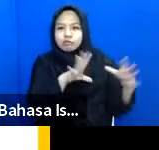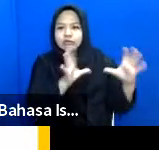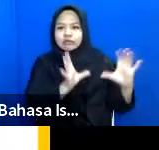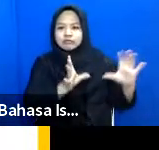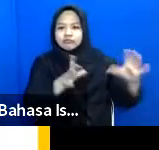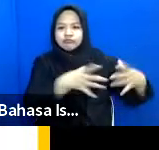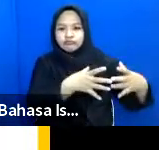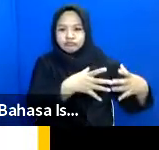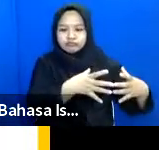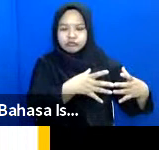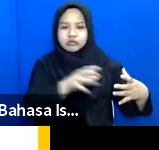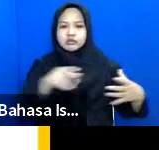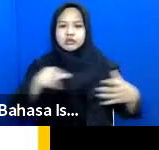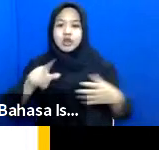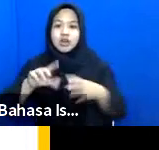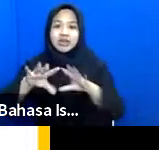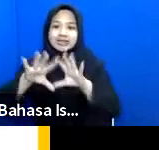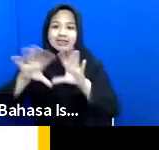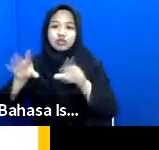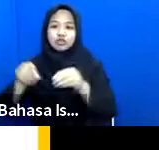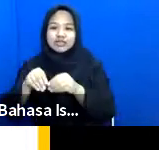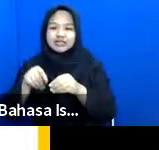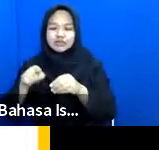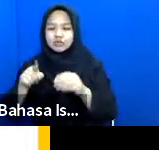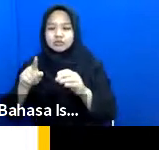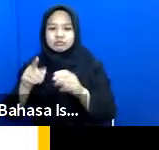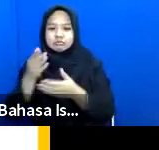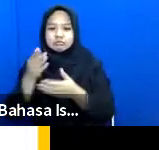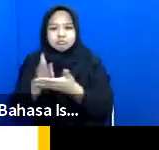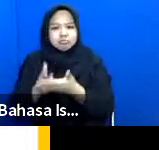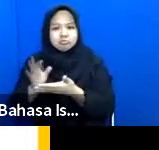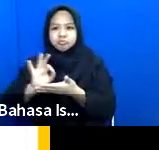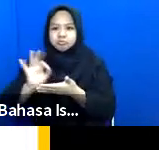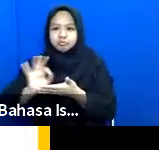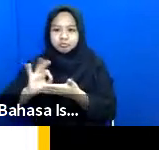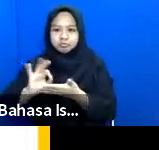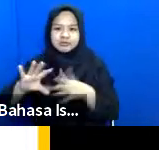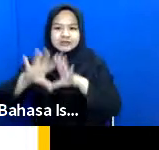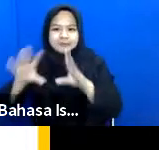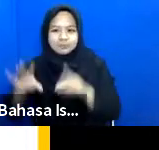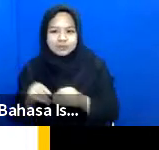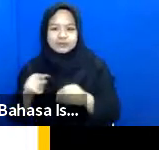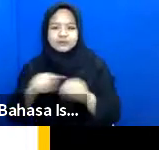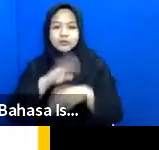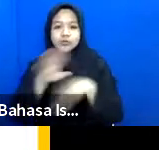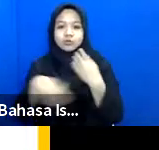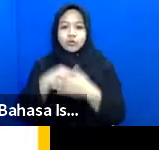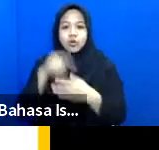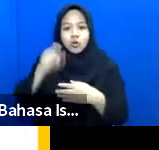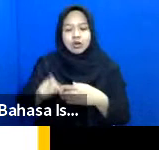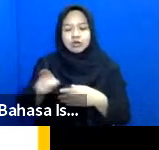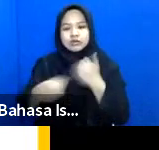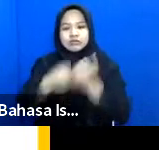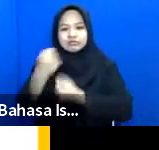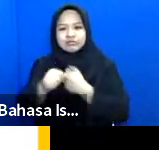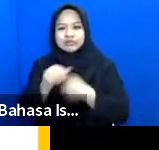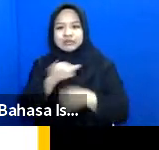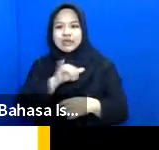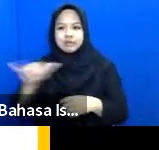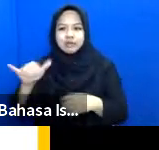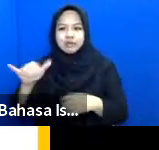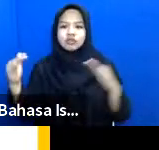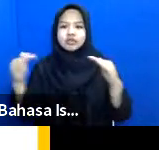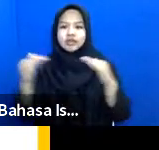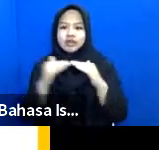kemudian inklusi ini tidak ada sekat tidak ada sekat bahwa semua orang ini diperlakukan secara sama atau